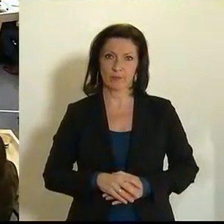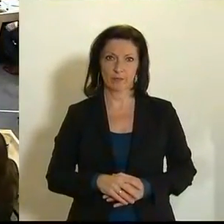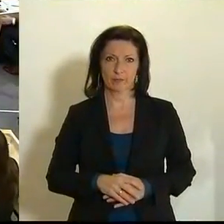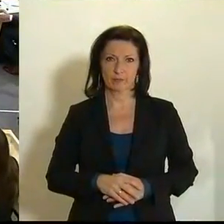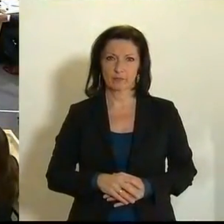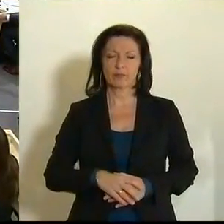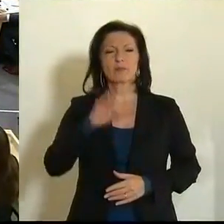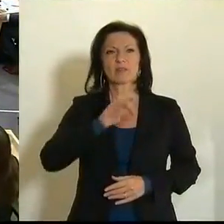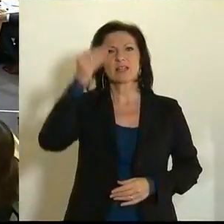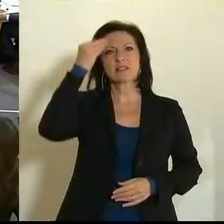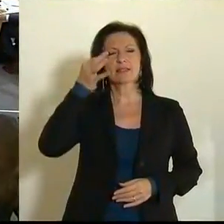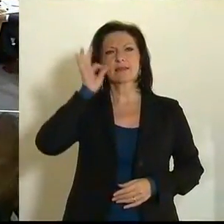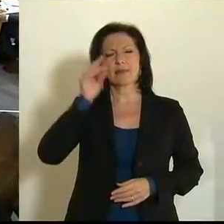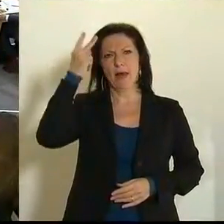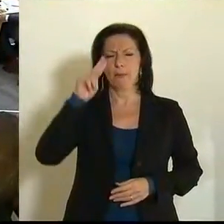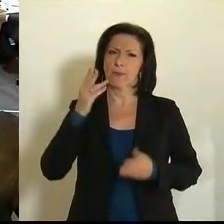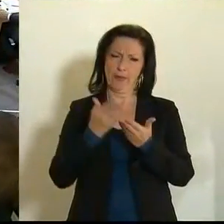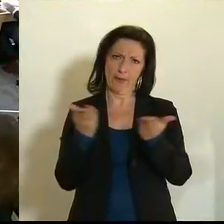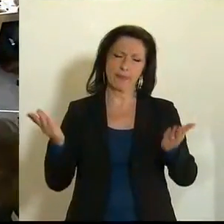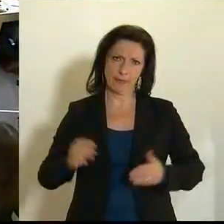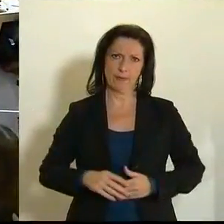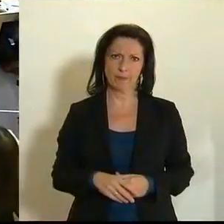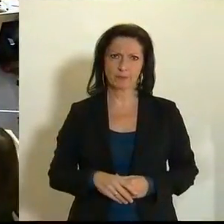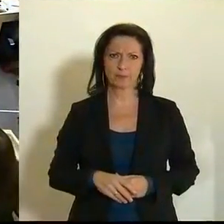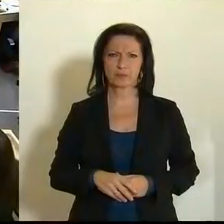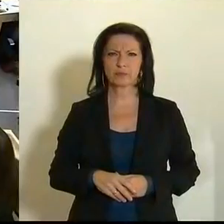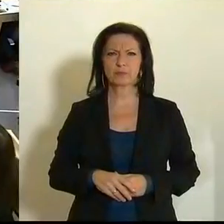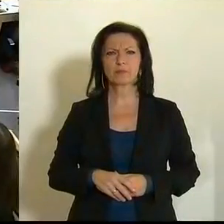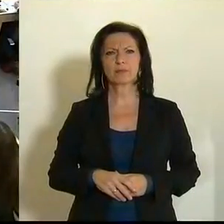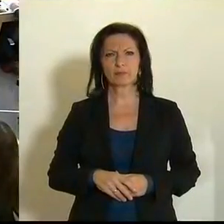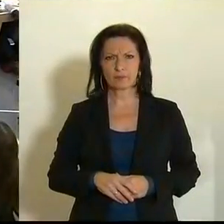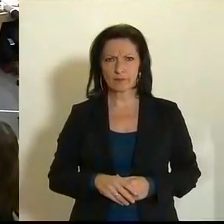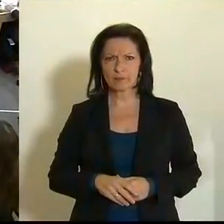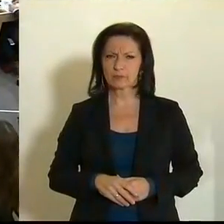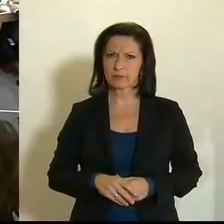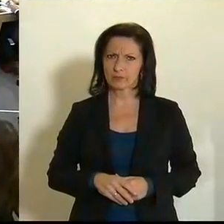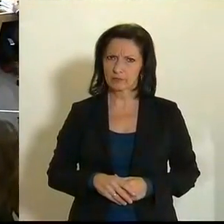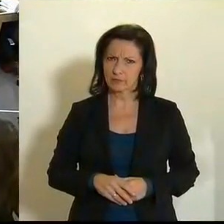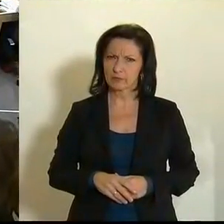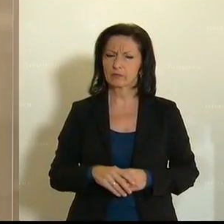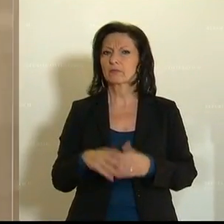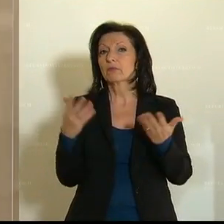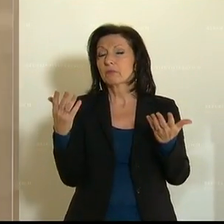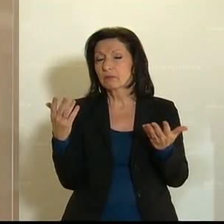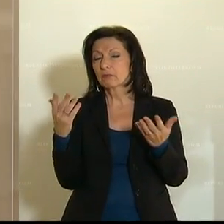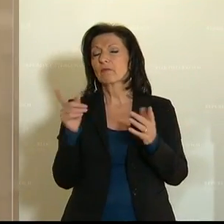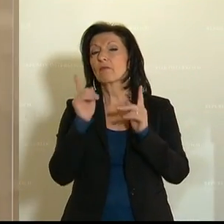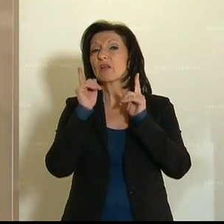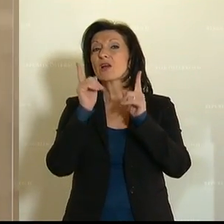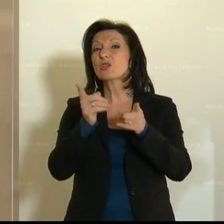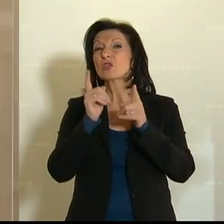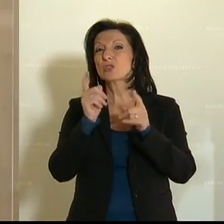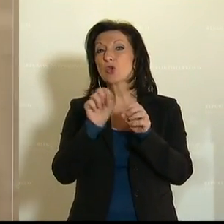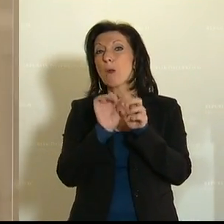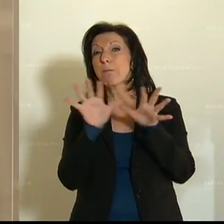Meine sehr geehrten Damen und Herren, neben einer vorausschauenden, neben einer hoffentlich bald funktionierenden